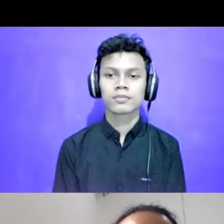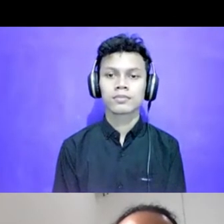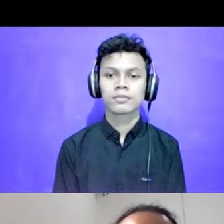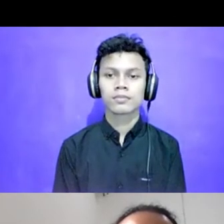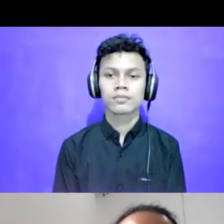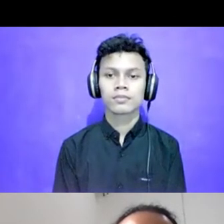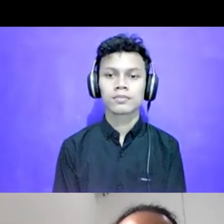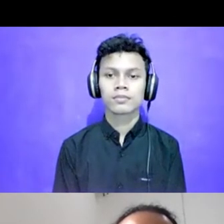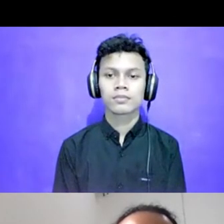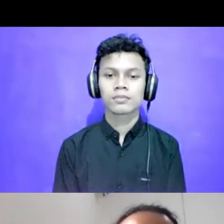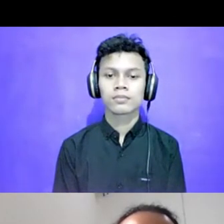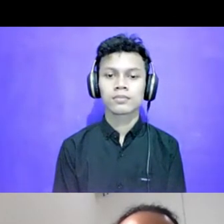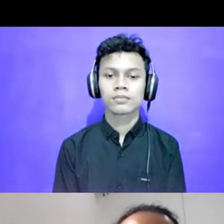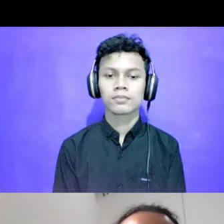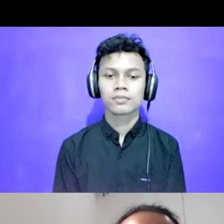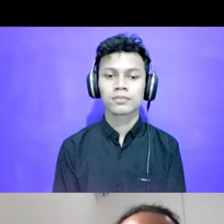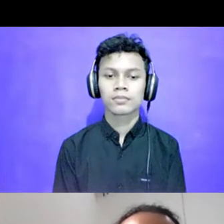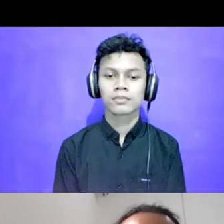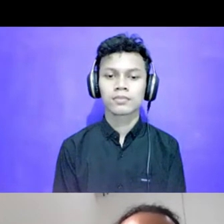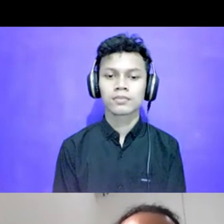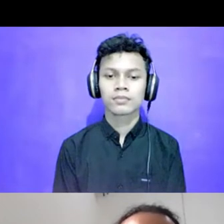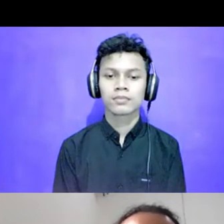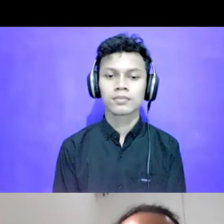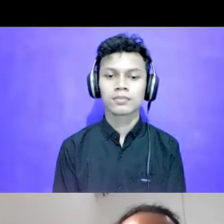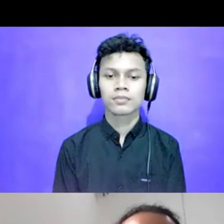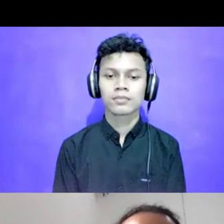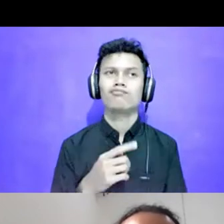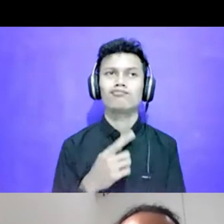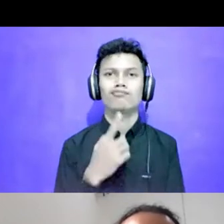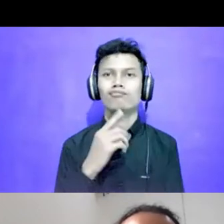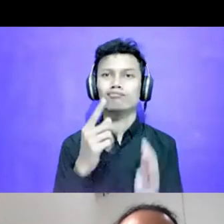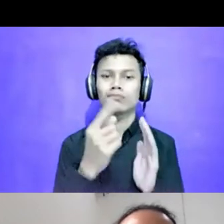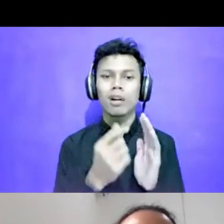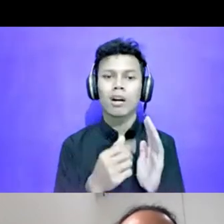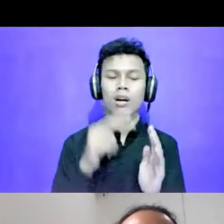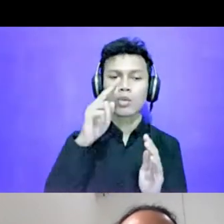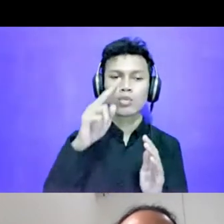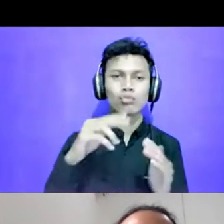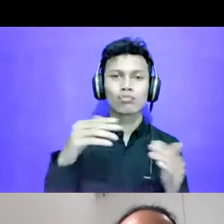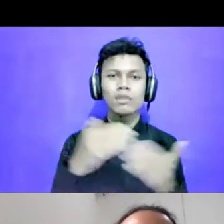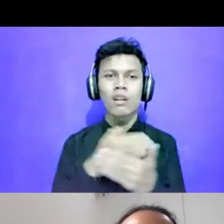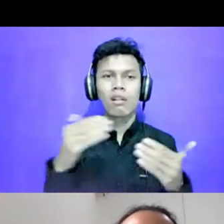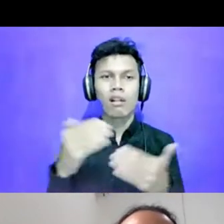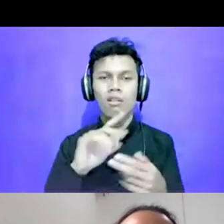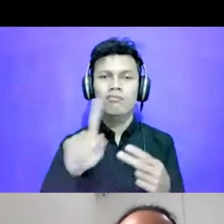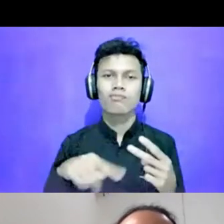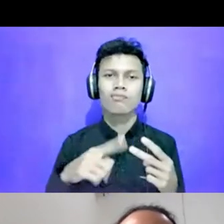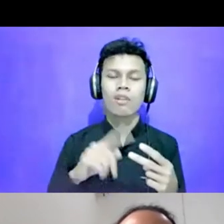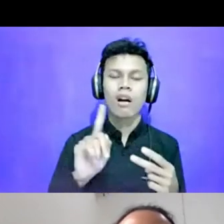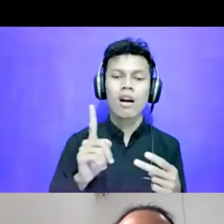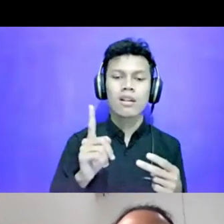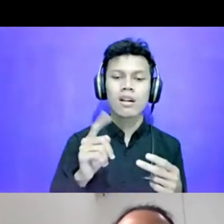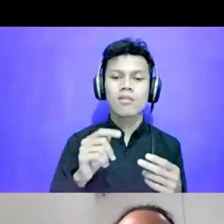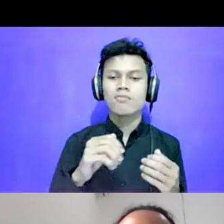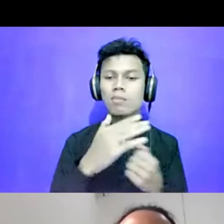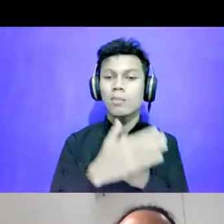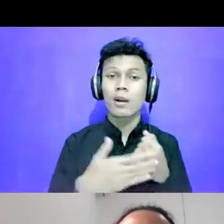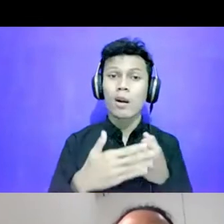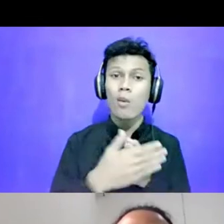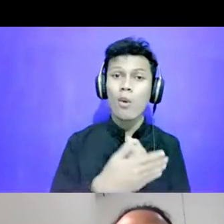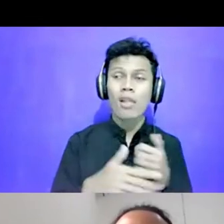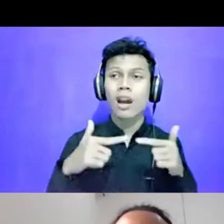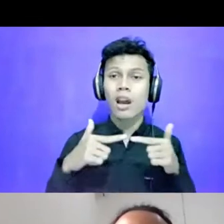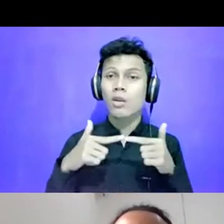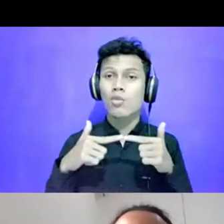ada. Pengadaan pendaraan. Ini ada perawatan operasional bus disabilitas sebesar